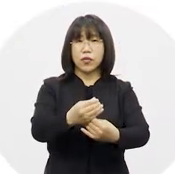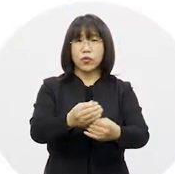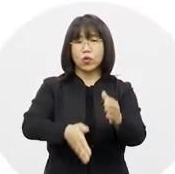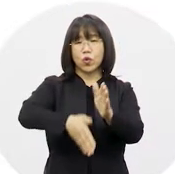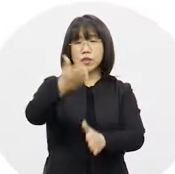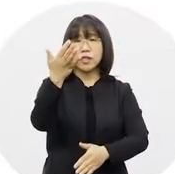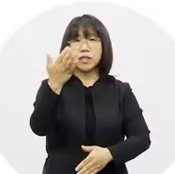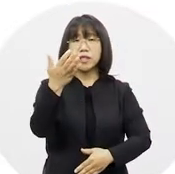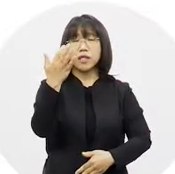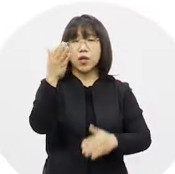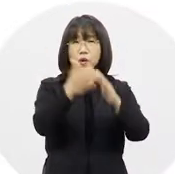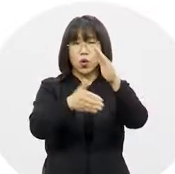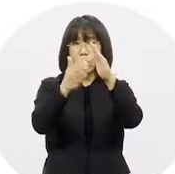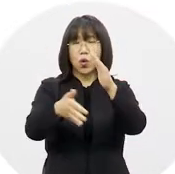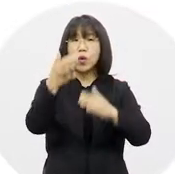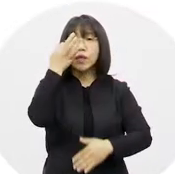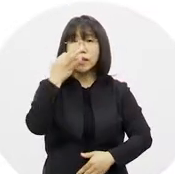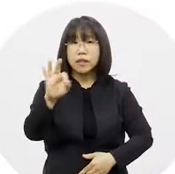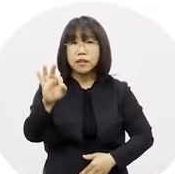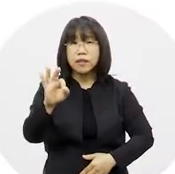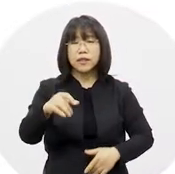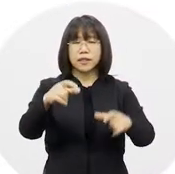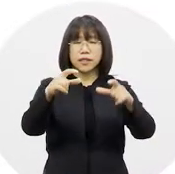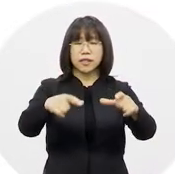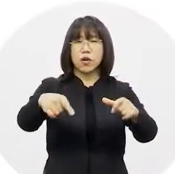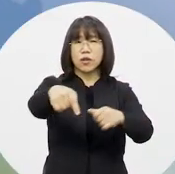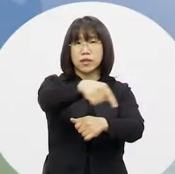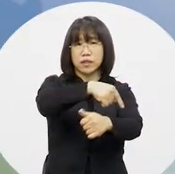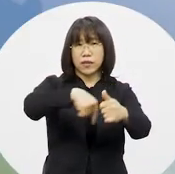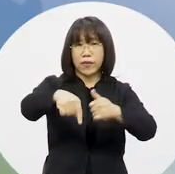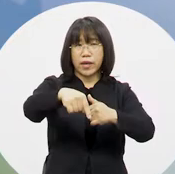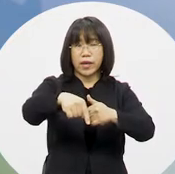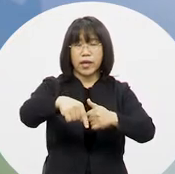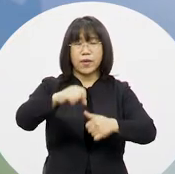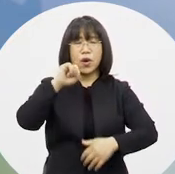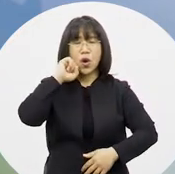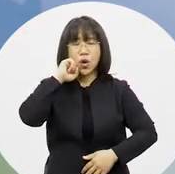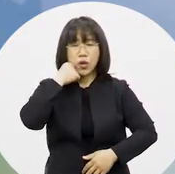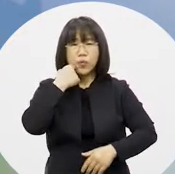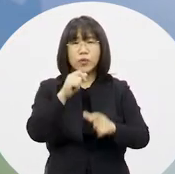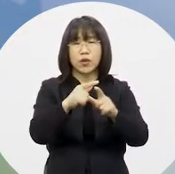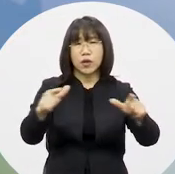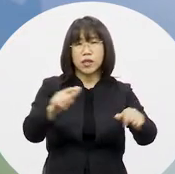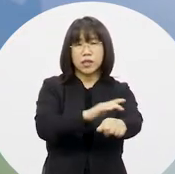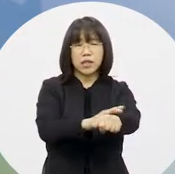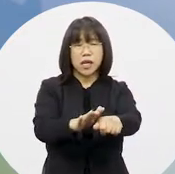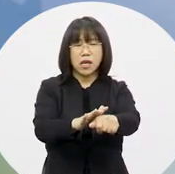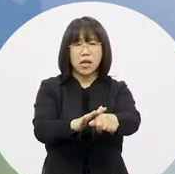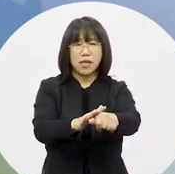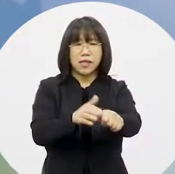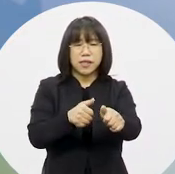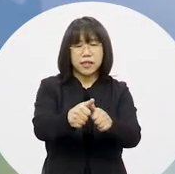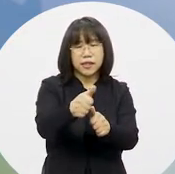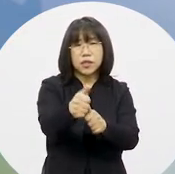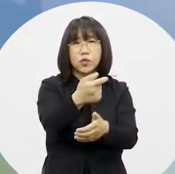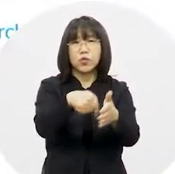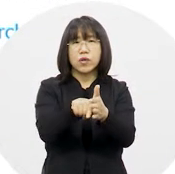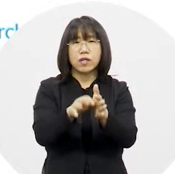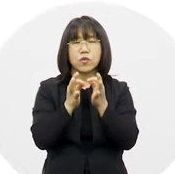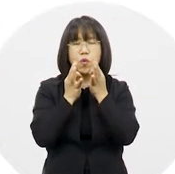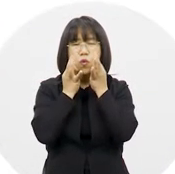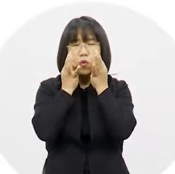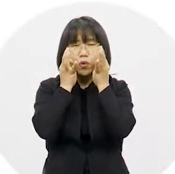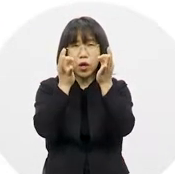국제안전도시 공인은 지역사회가 사고나 재해로부터 지역사회 구성원의 손상을 줄이기 위해 노력하는